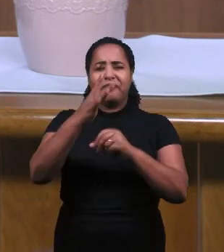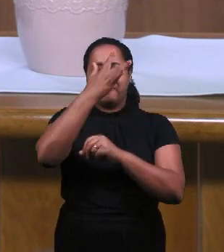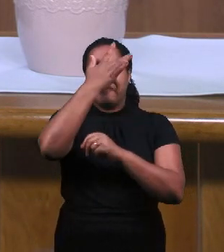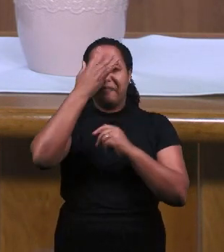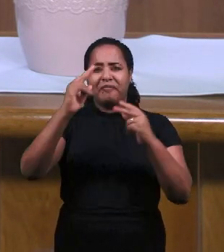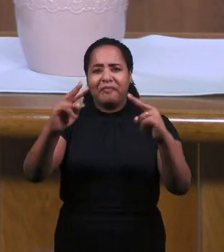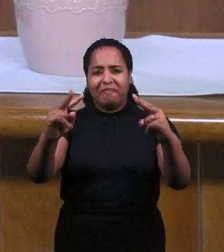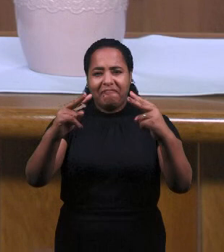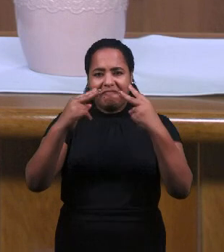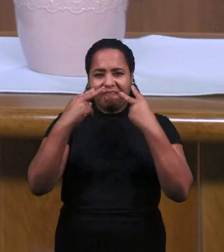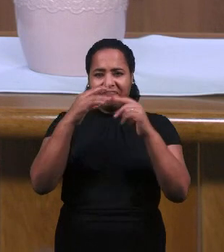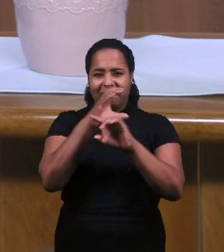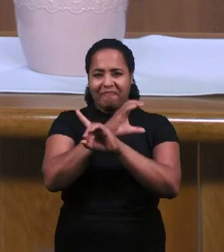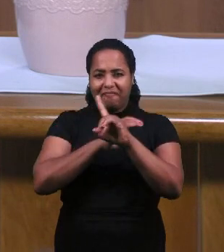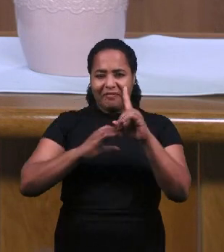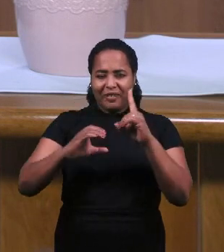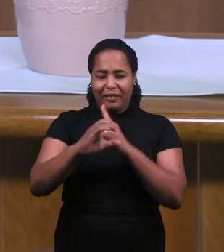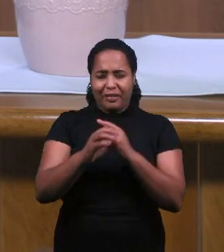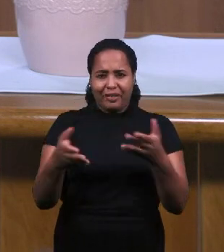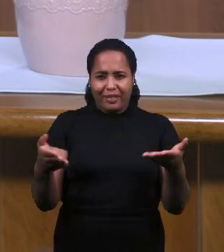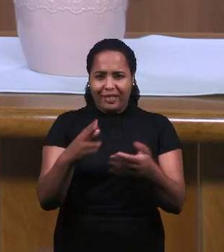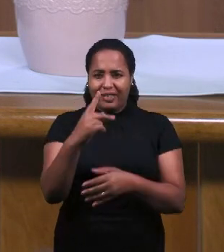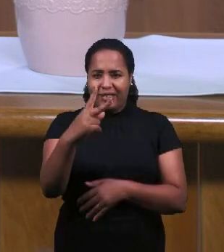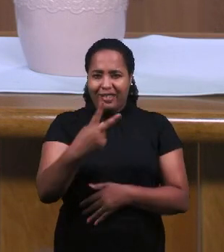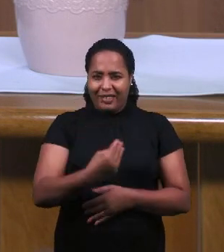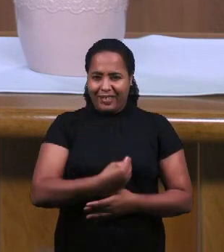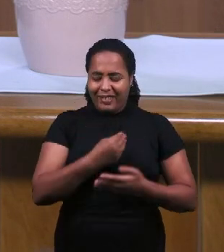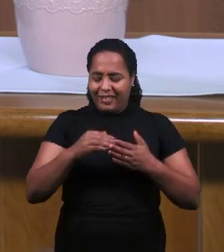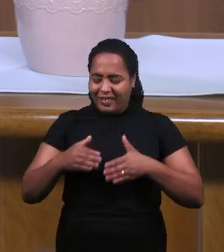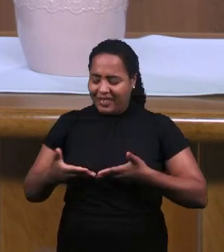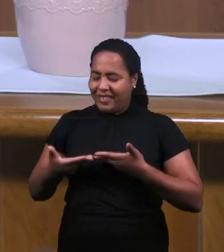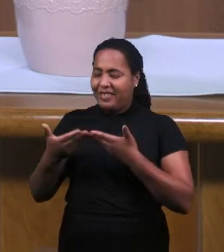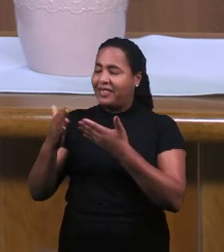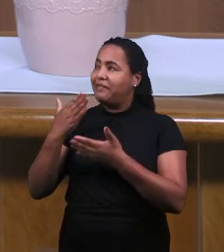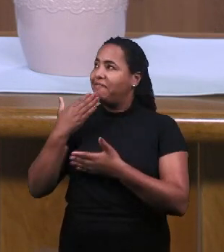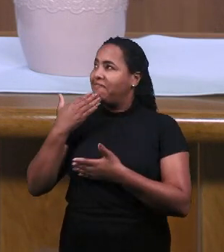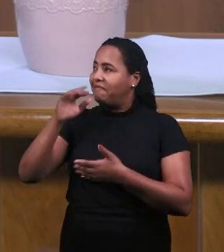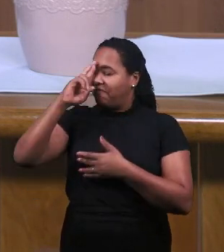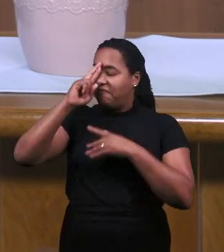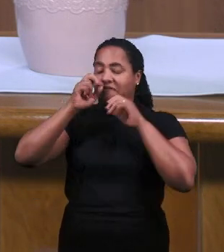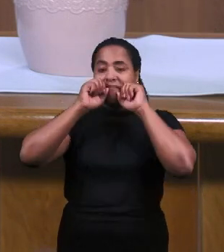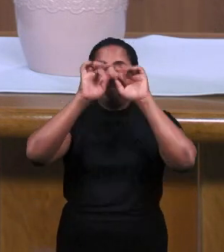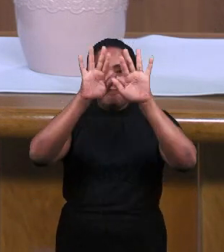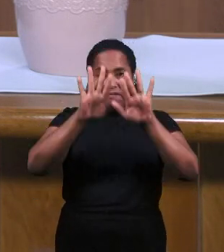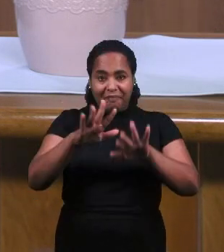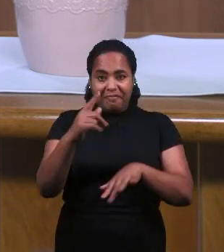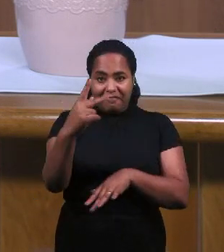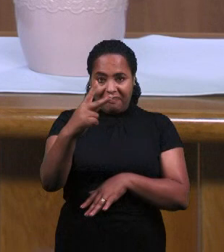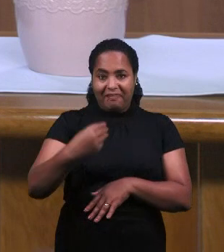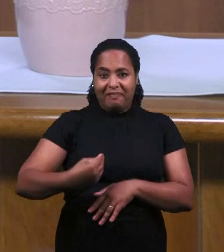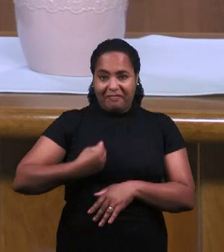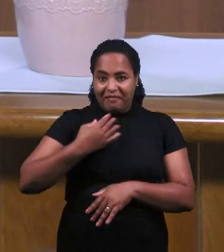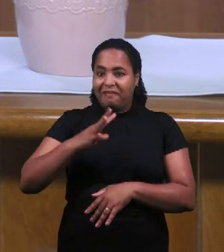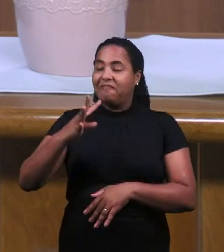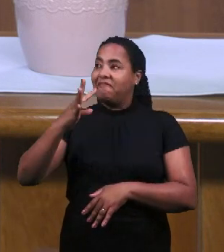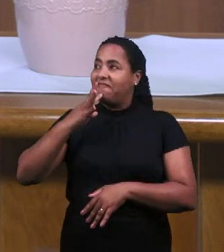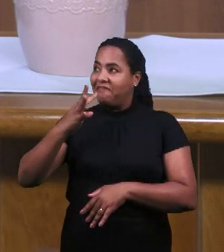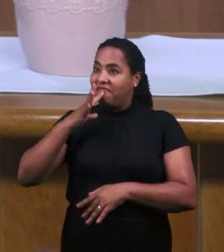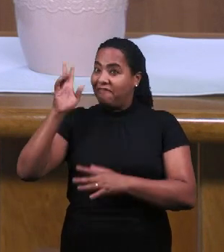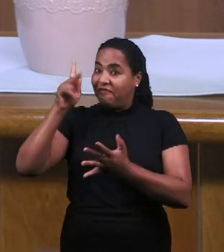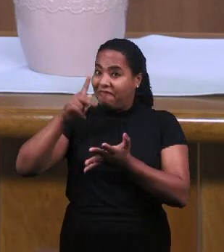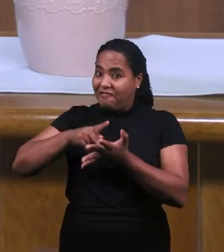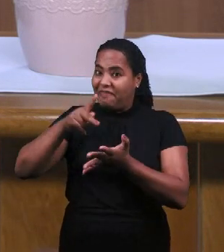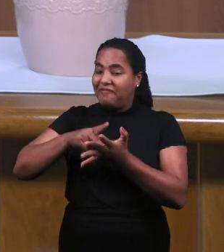всех, кто участвовал в этом богослужении. Приносите жизнь вашу пред Бога, чтобы